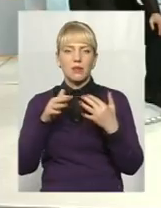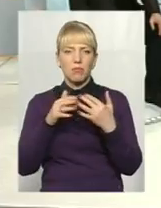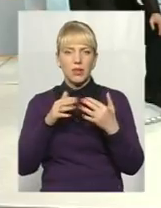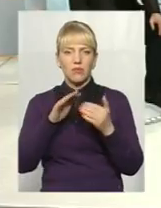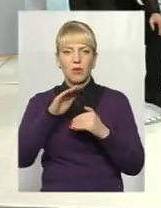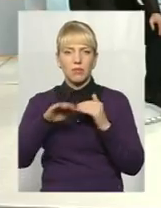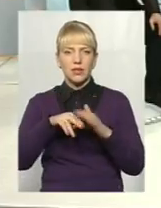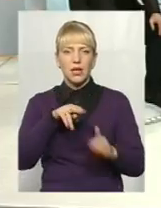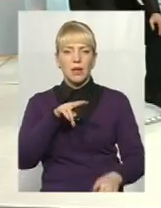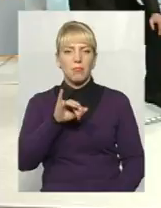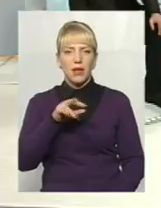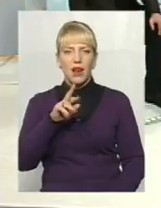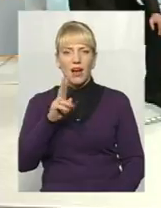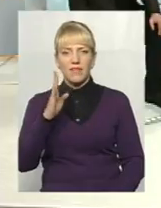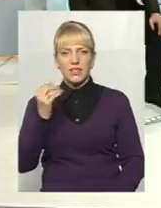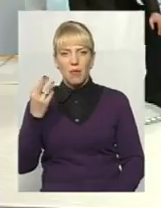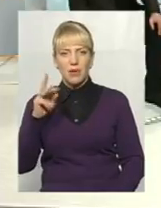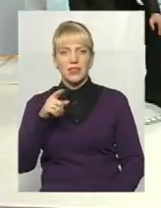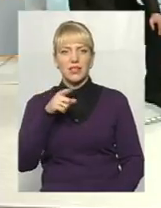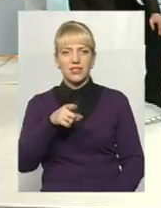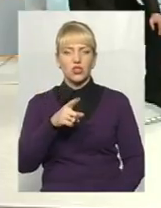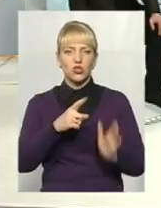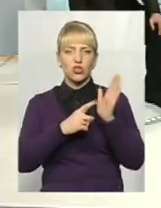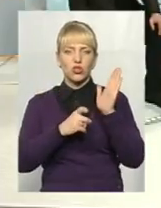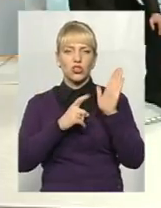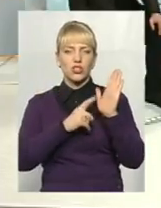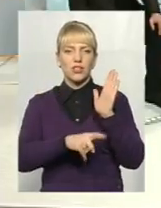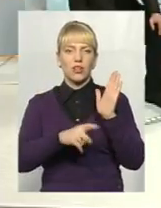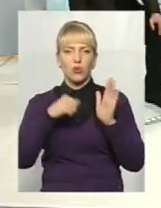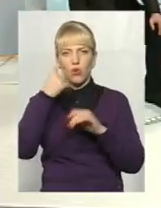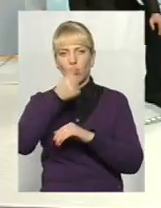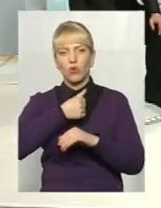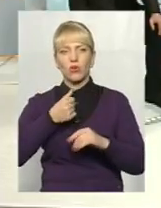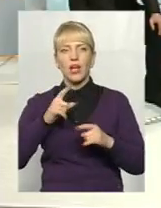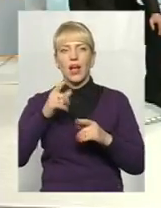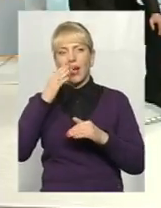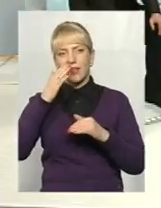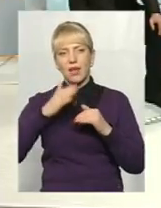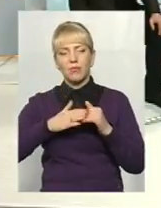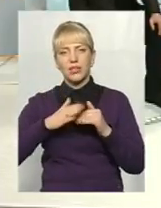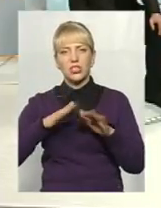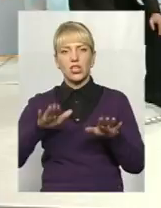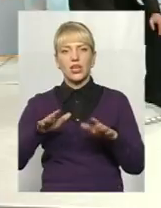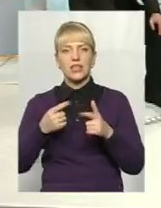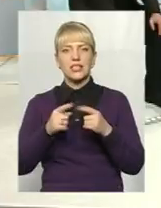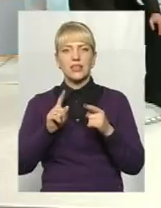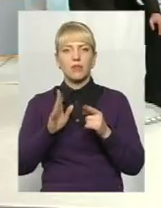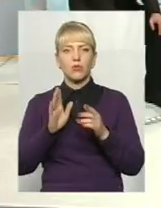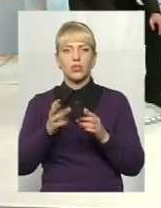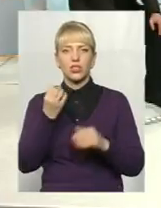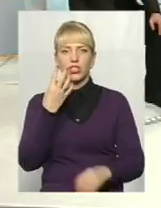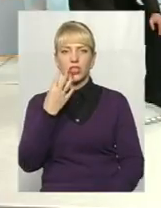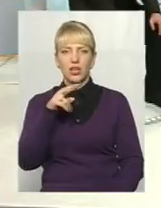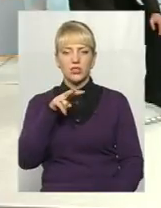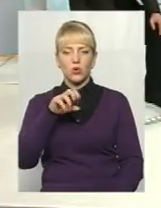а найближчий фестиваль, по суті, найближча така локація, яка буде в Кам'янці-Подільському, це 14 лютого.